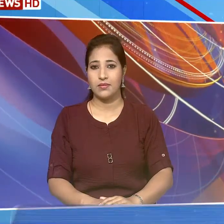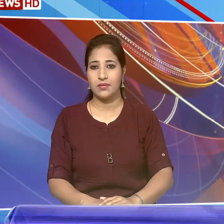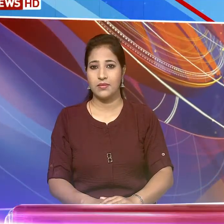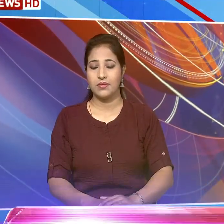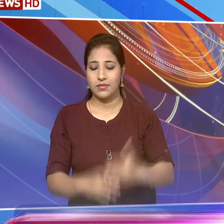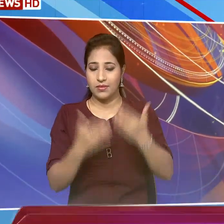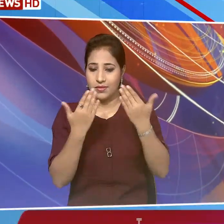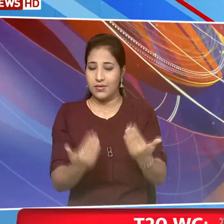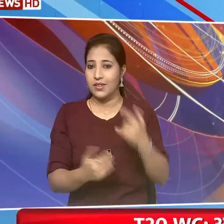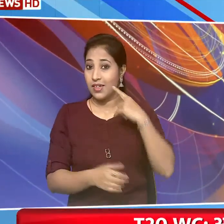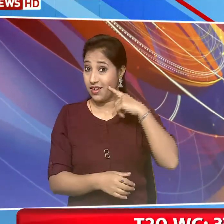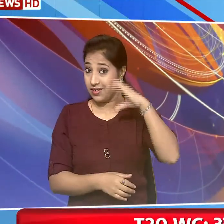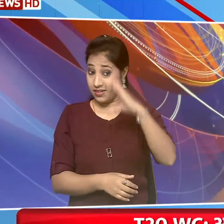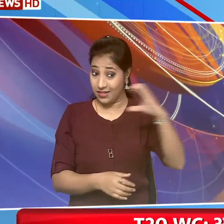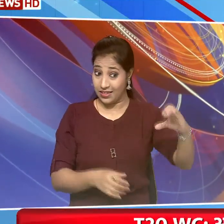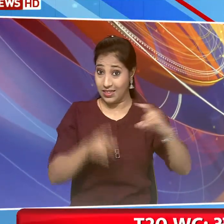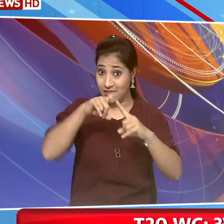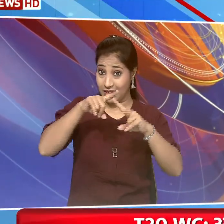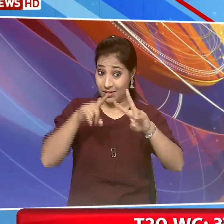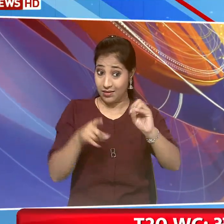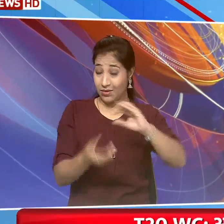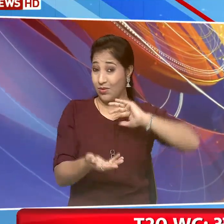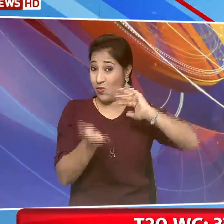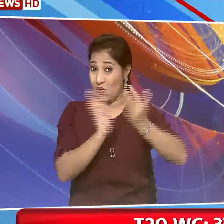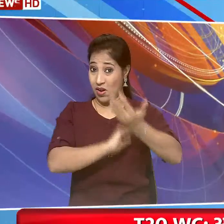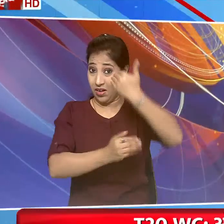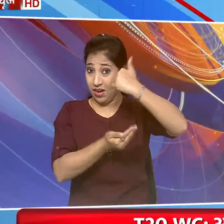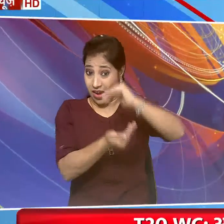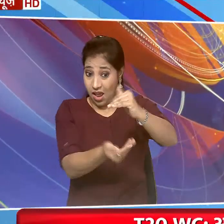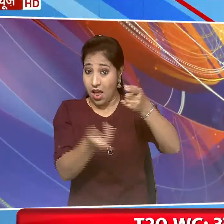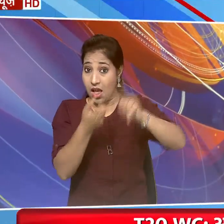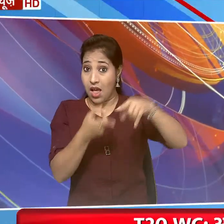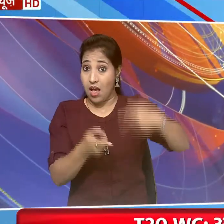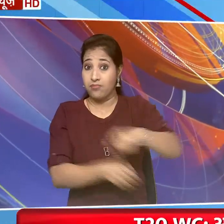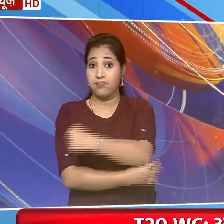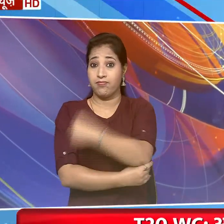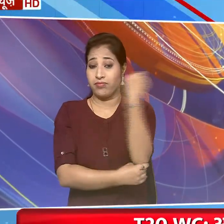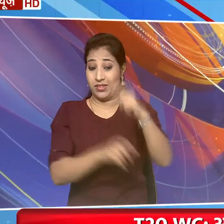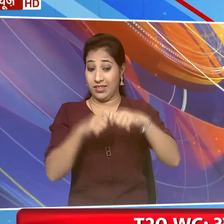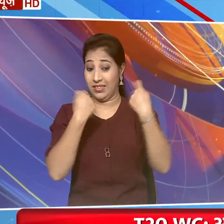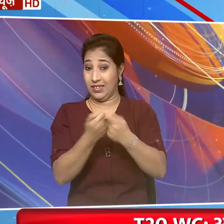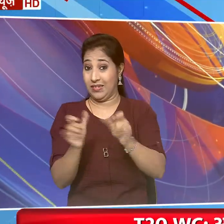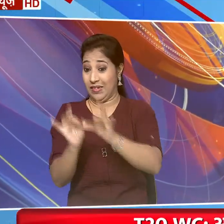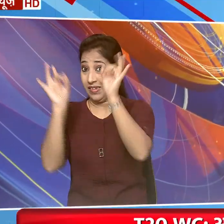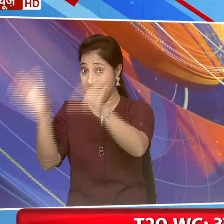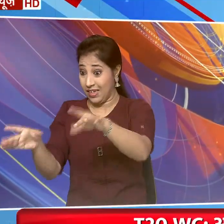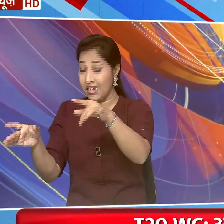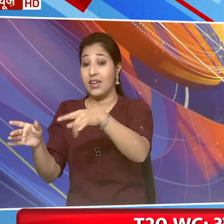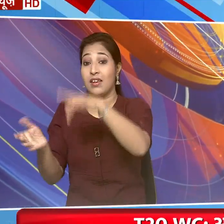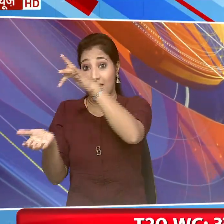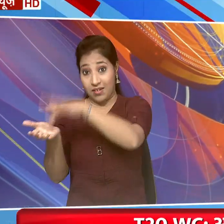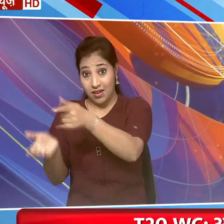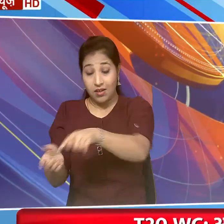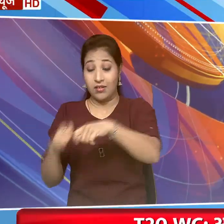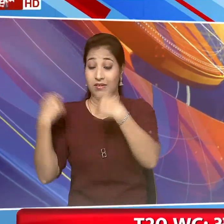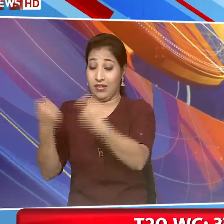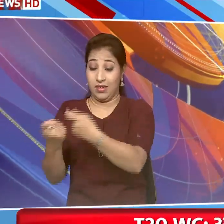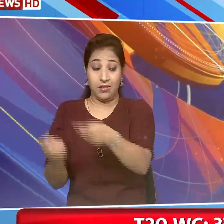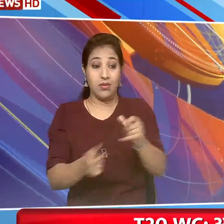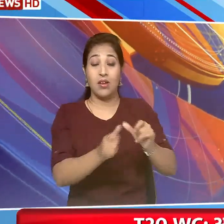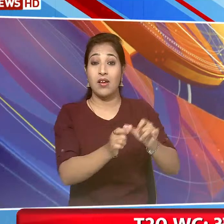और ICC T20 विश्यकप में आज में जबान टीम आस्ट्रेलिया का श्री लंका से होगा मुकाबला